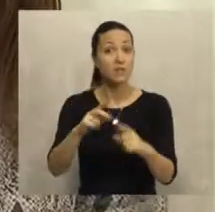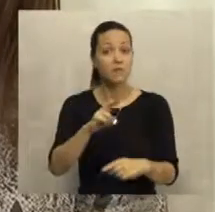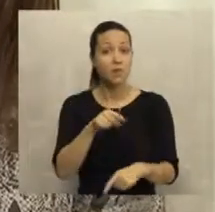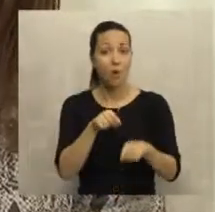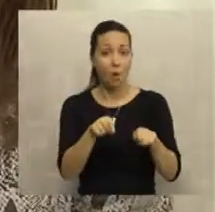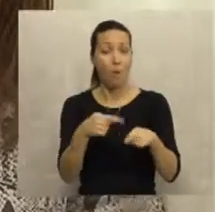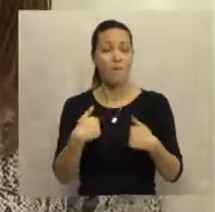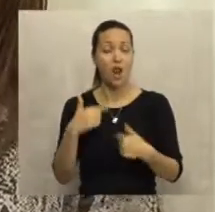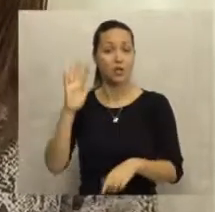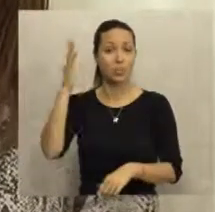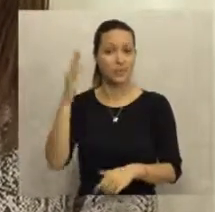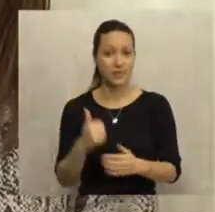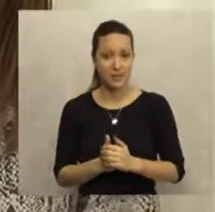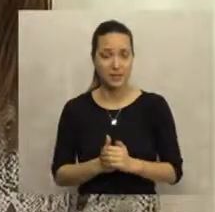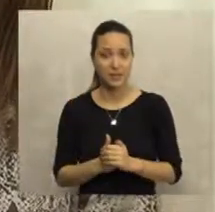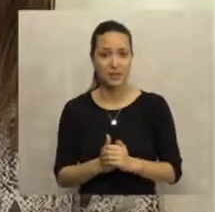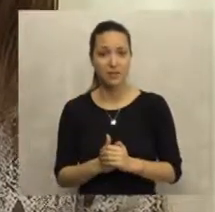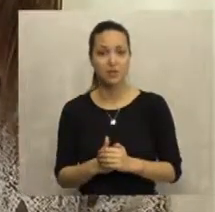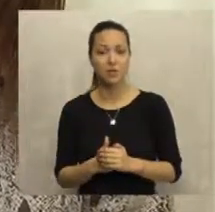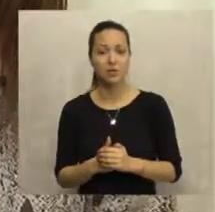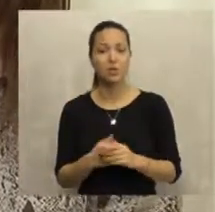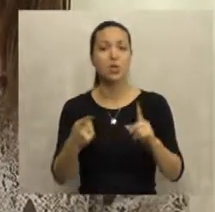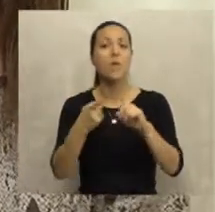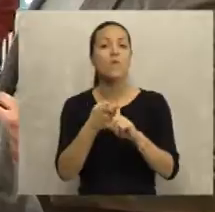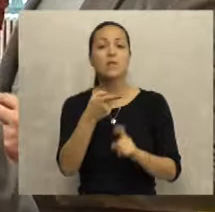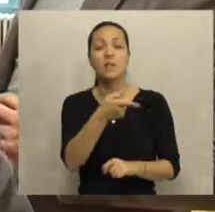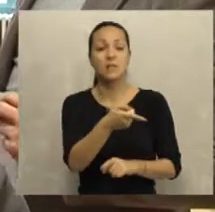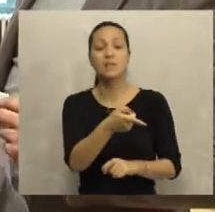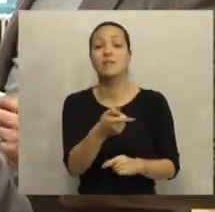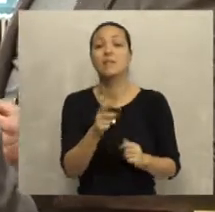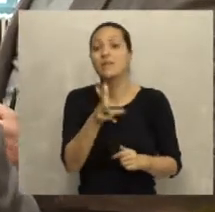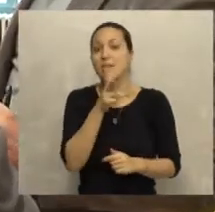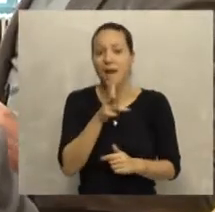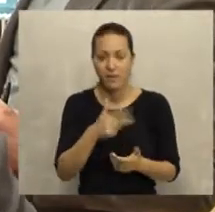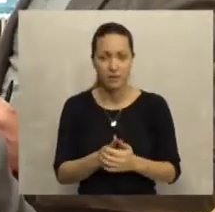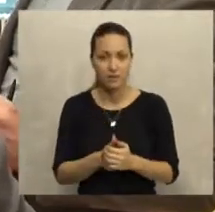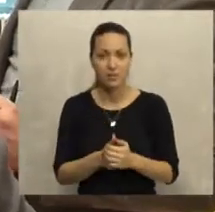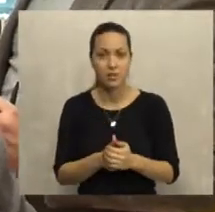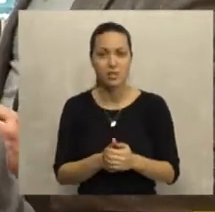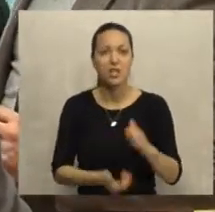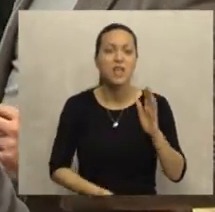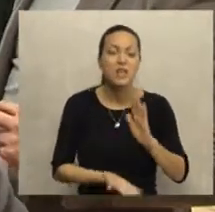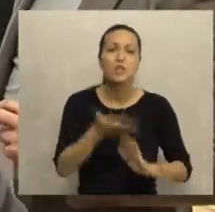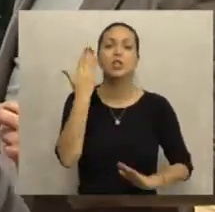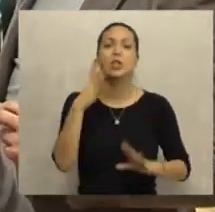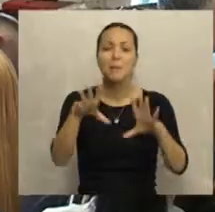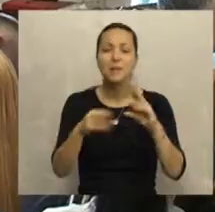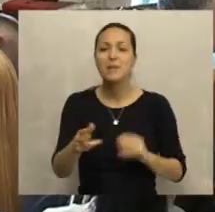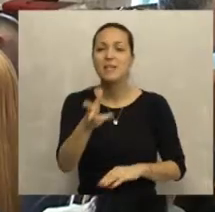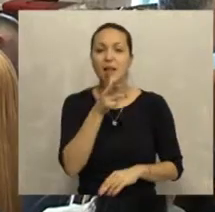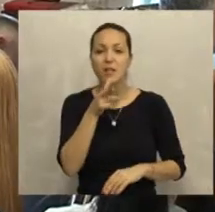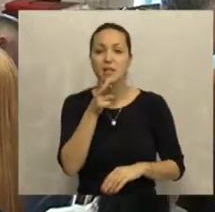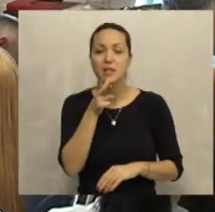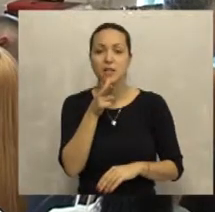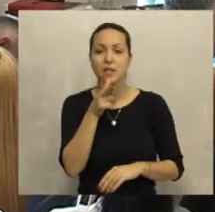pozitivni efekti ovih naših prezentacija. Što se tiče na ove broje primljenih zahteva. Mnogo veći